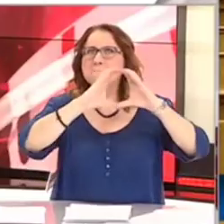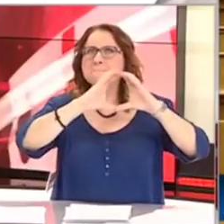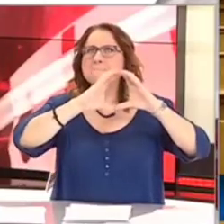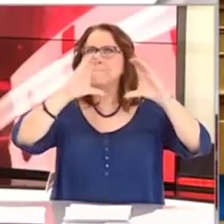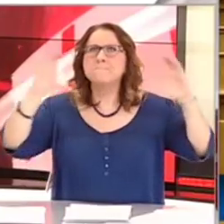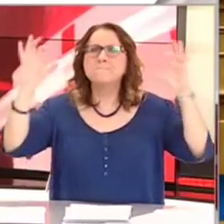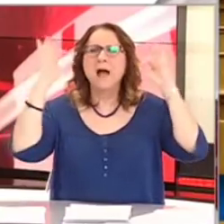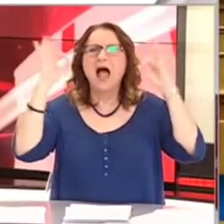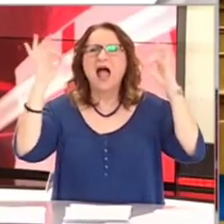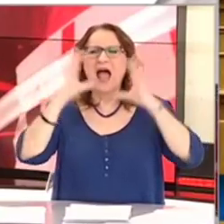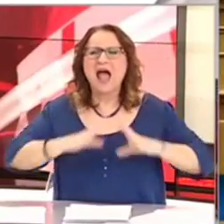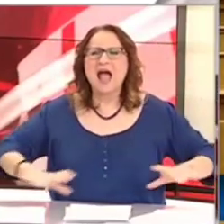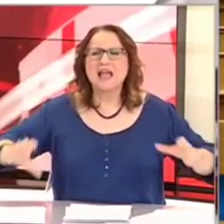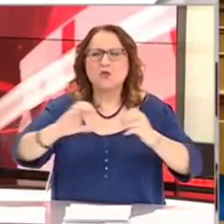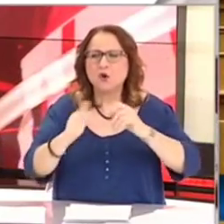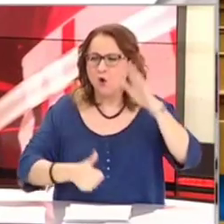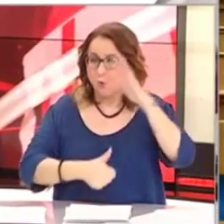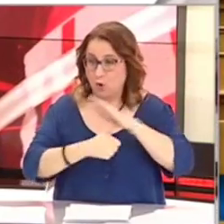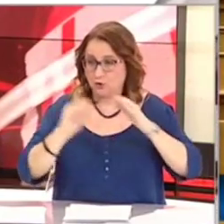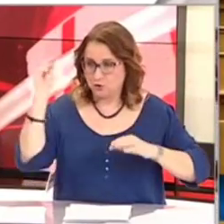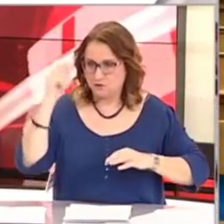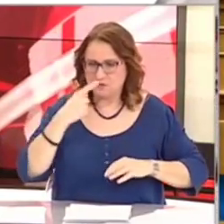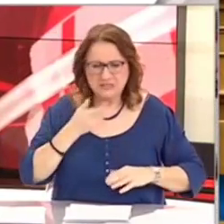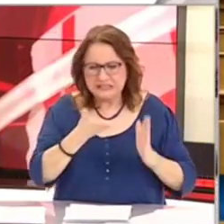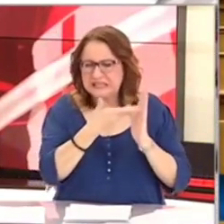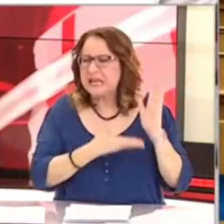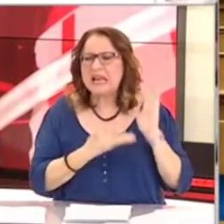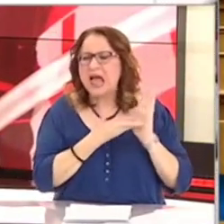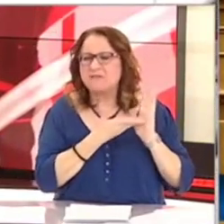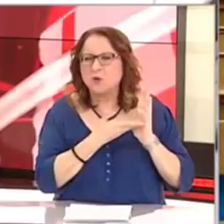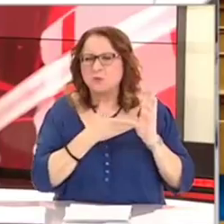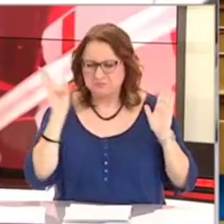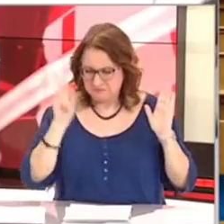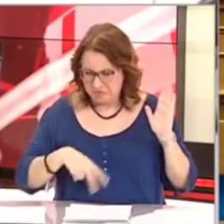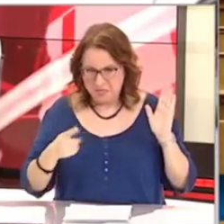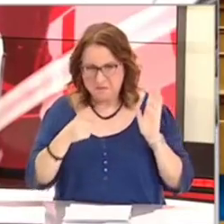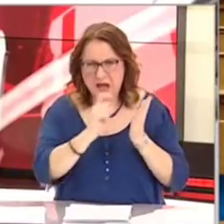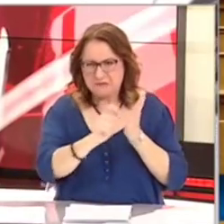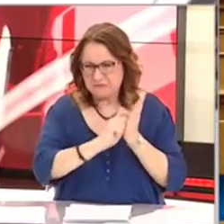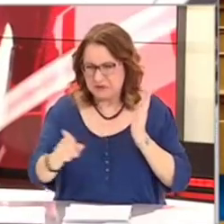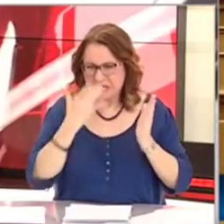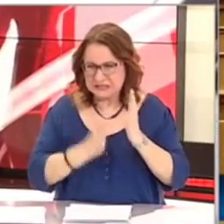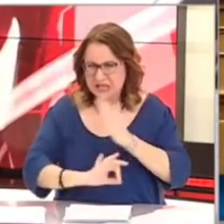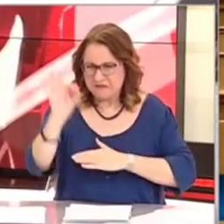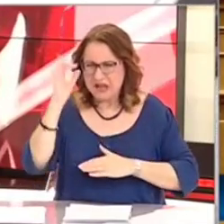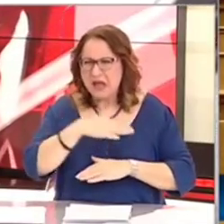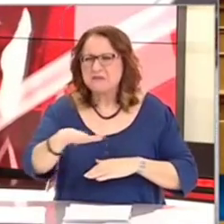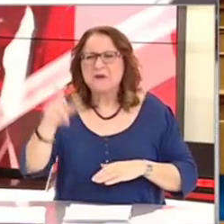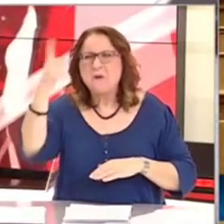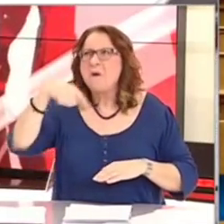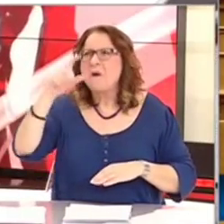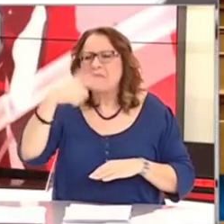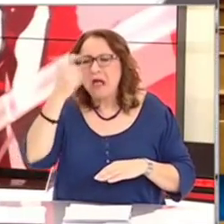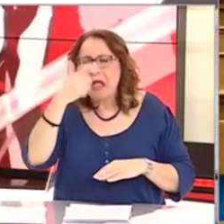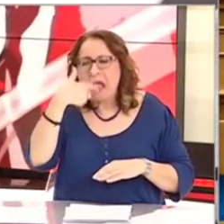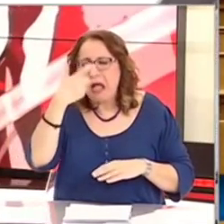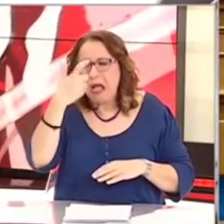Και είπε ότι αυτά είναι ανεπίτρεπτα και όχι μόνο ο Πρόεδρος της Βουλής και από τα υπόλοιπα τα κόμματα όλα είχανε βγει και κλαψουριζότησαν γιατί